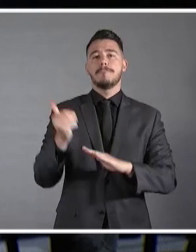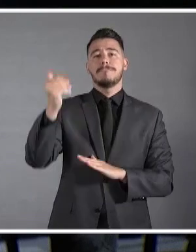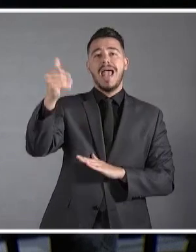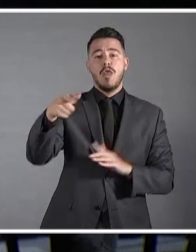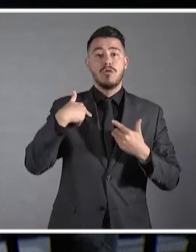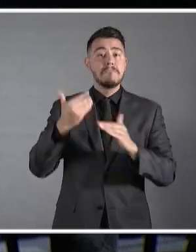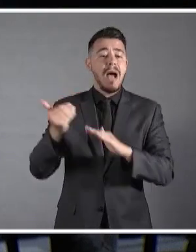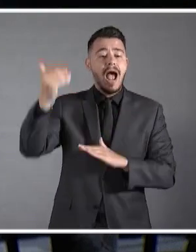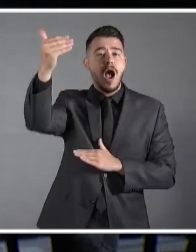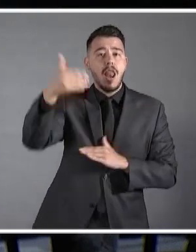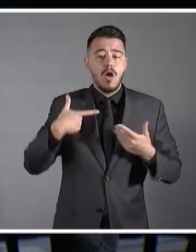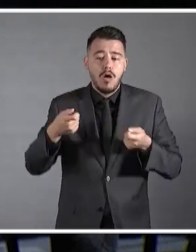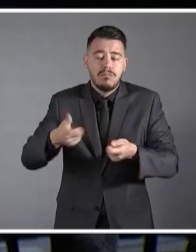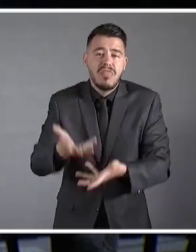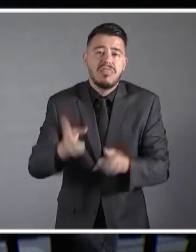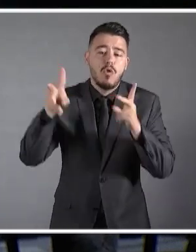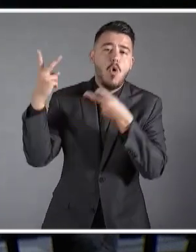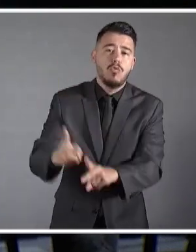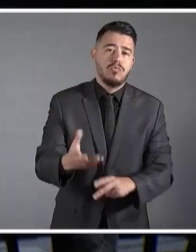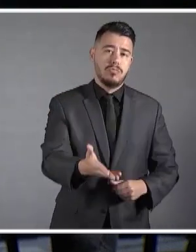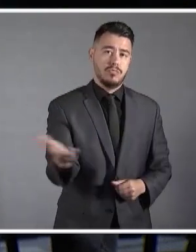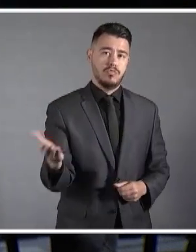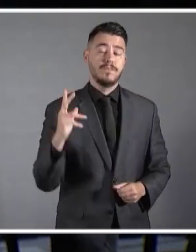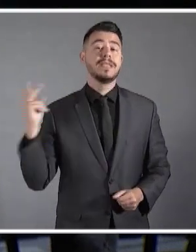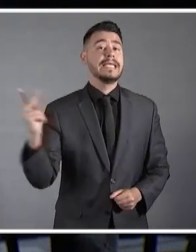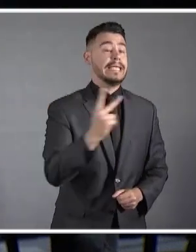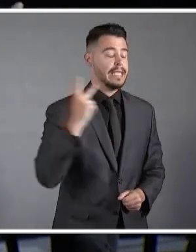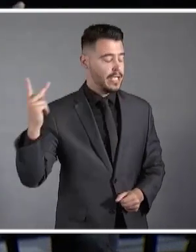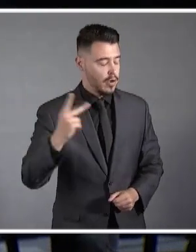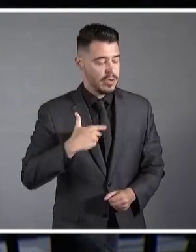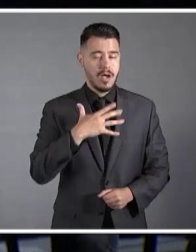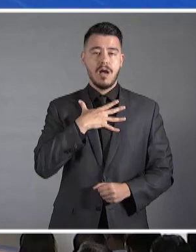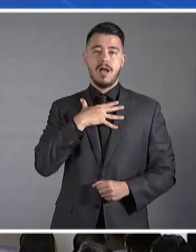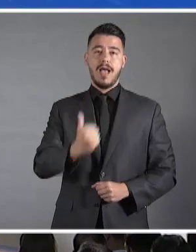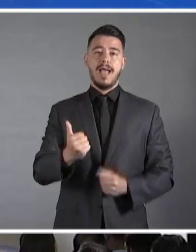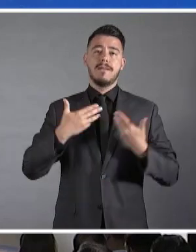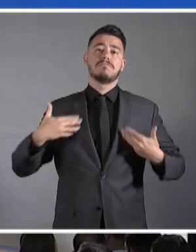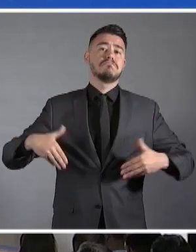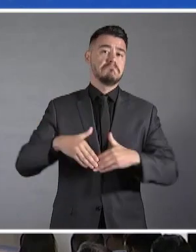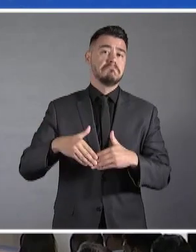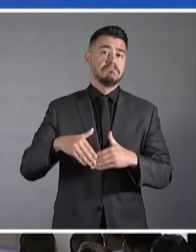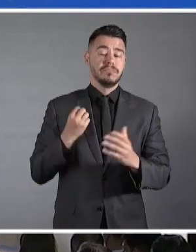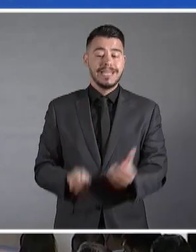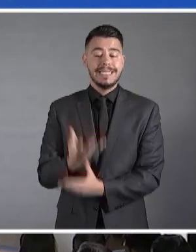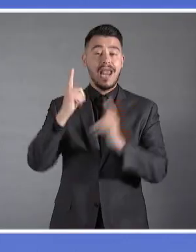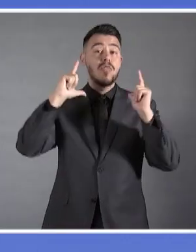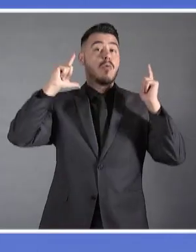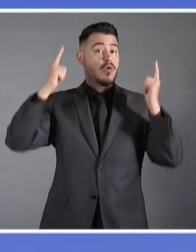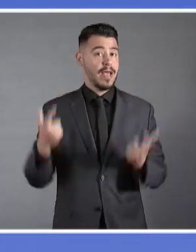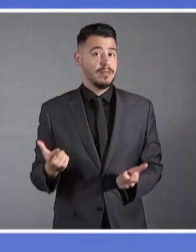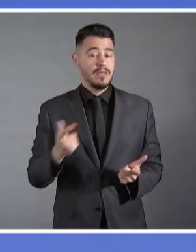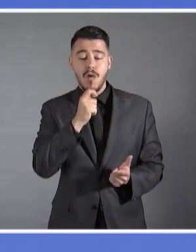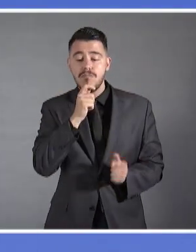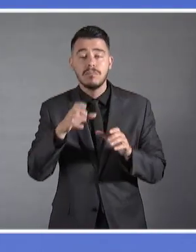Η κοινωνία μας εμπιστεύεται. Η νέα δημοκρατία, η παράταξη με το μεγαλύτερο έμπρος